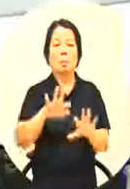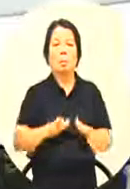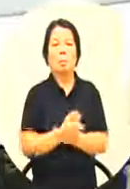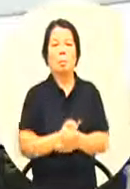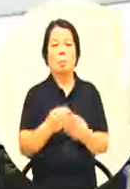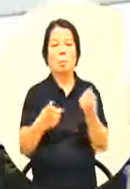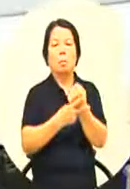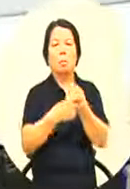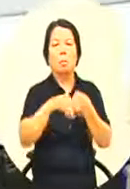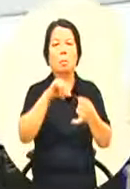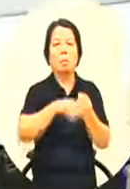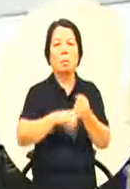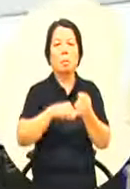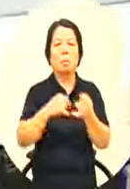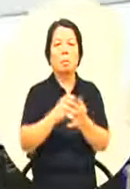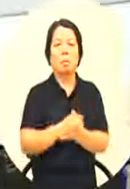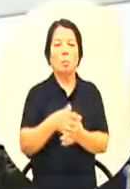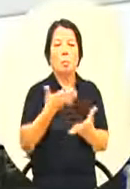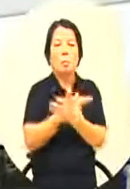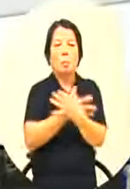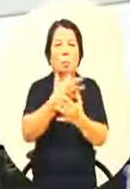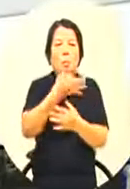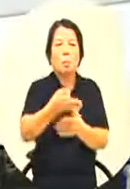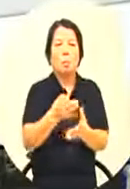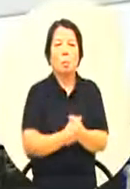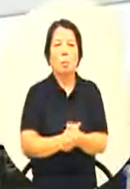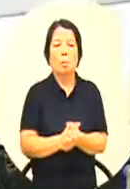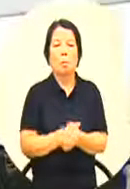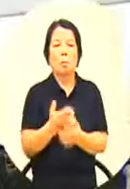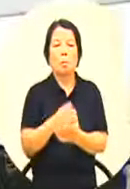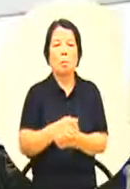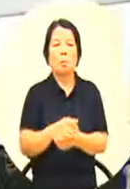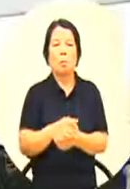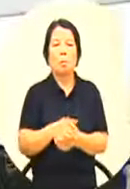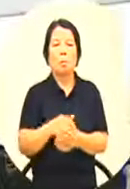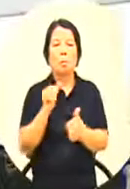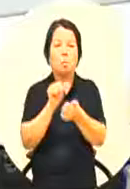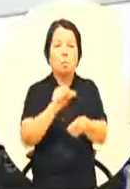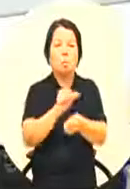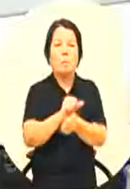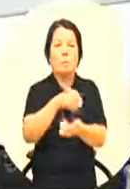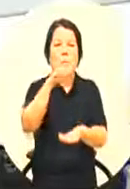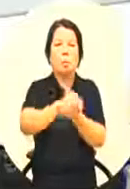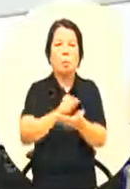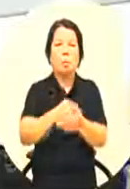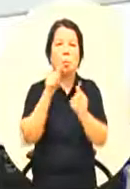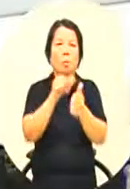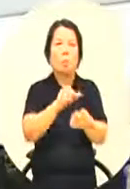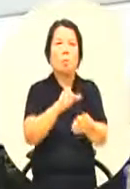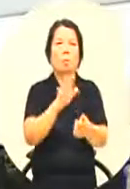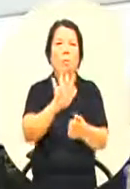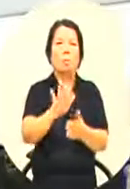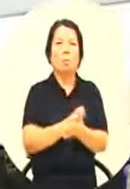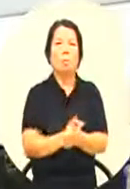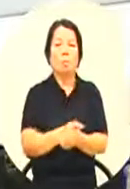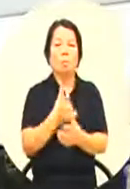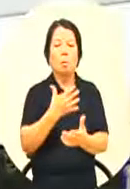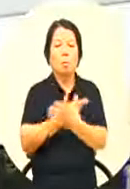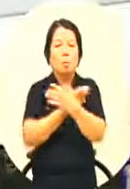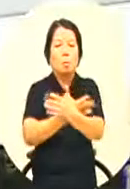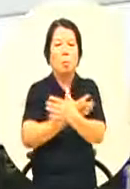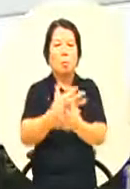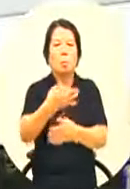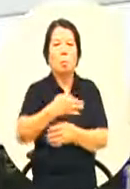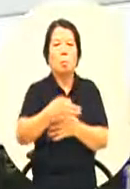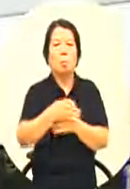呢我们的奖金好像也破纪录但是呢我们得牌的成绩